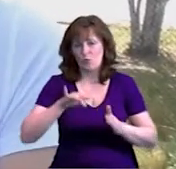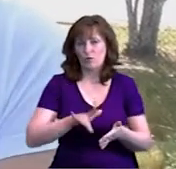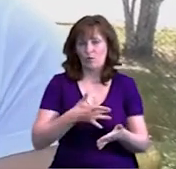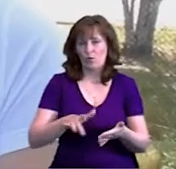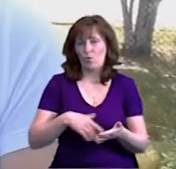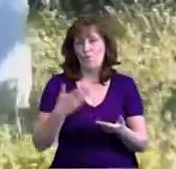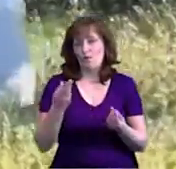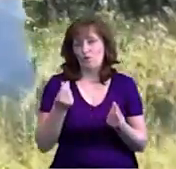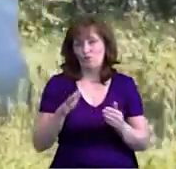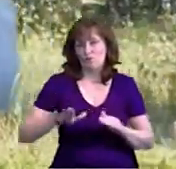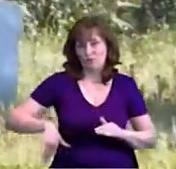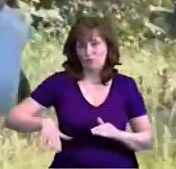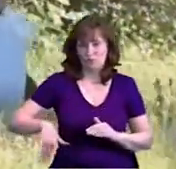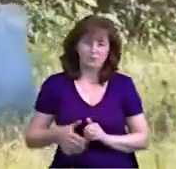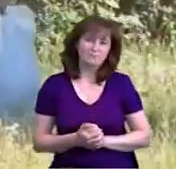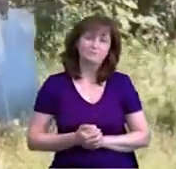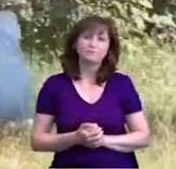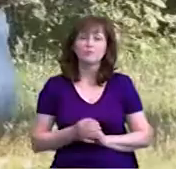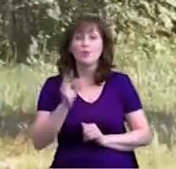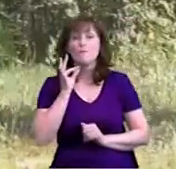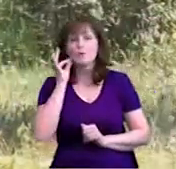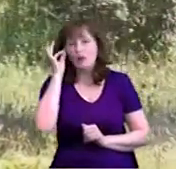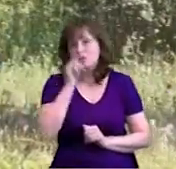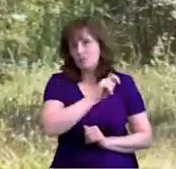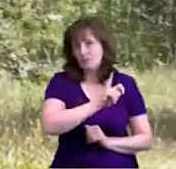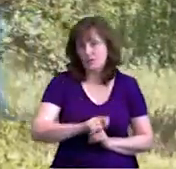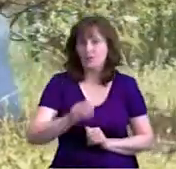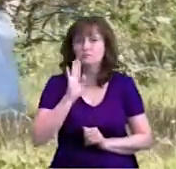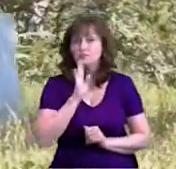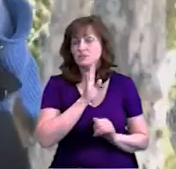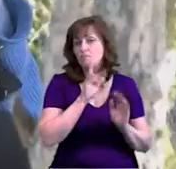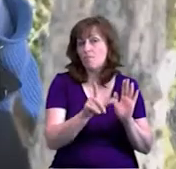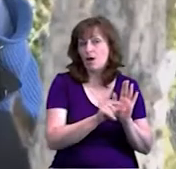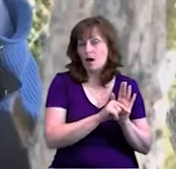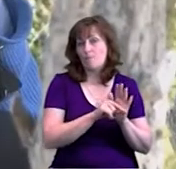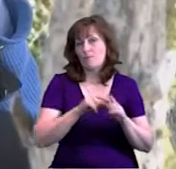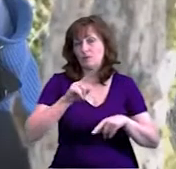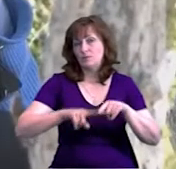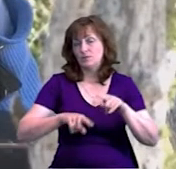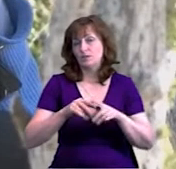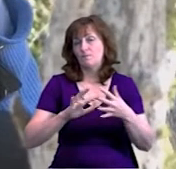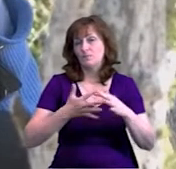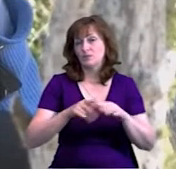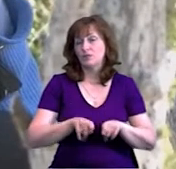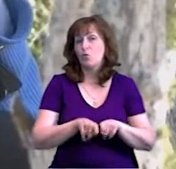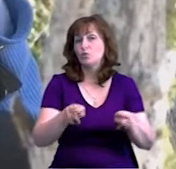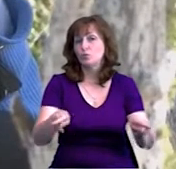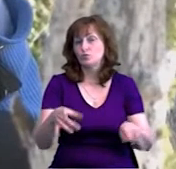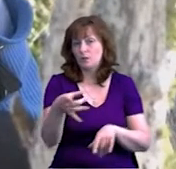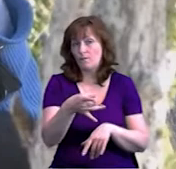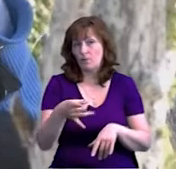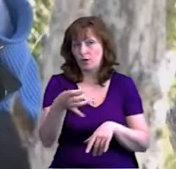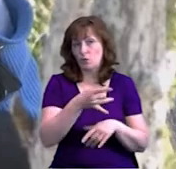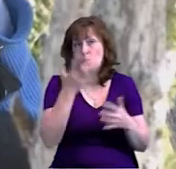рахувати гроші. Вранці приїхала до Чернігова і Катерина Сачкова з мамою. Кажуть, із рідного села в Прилуцькому районі до Чернігова